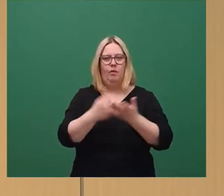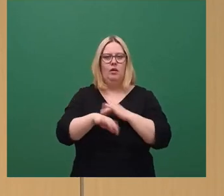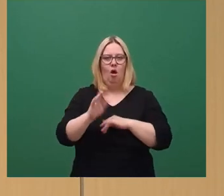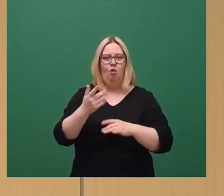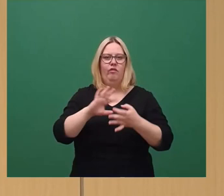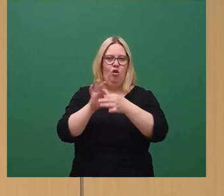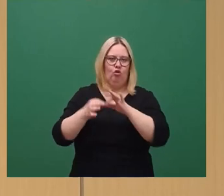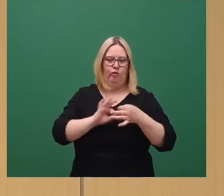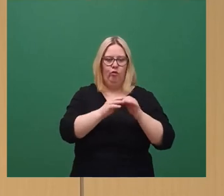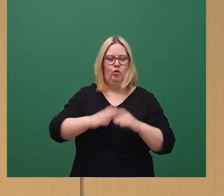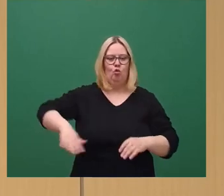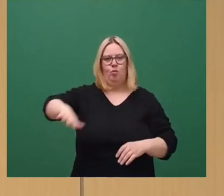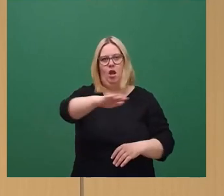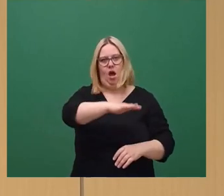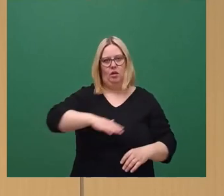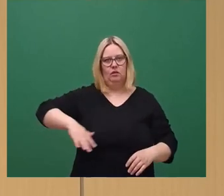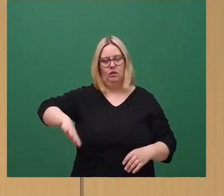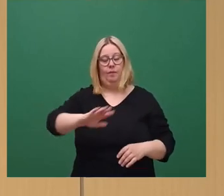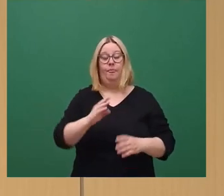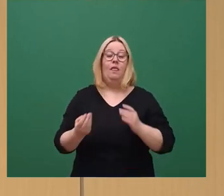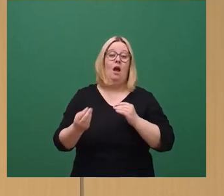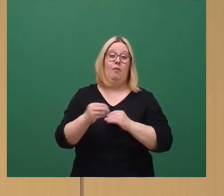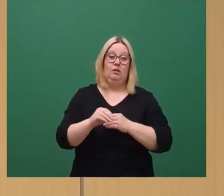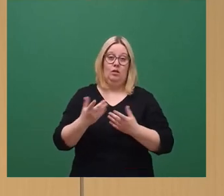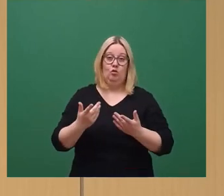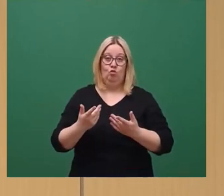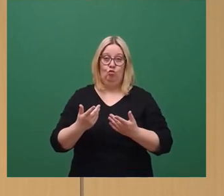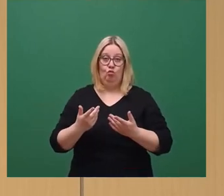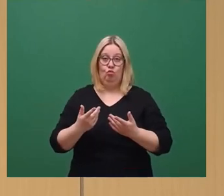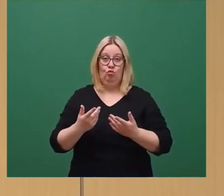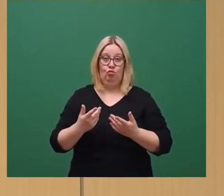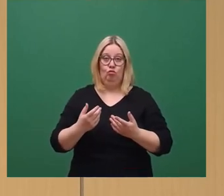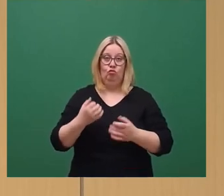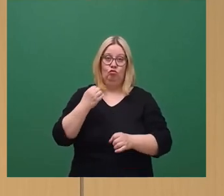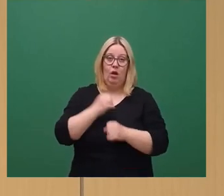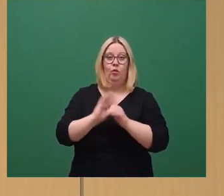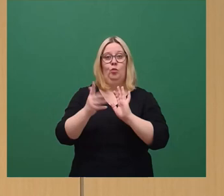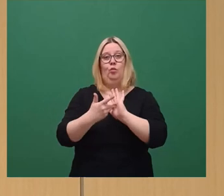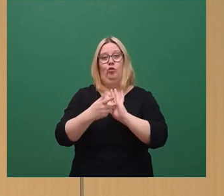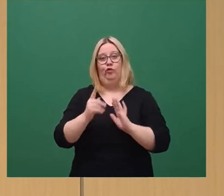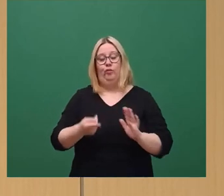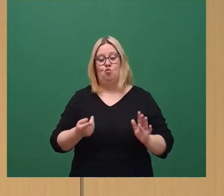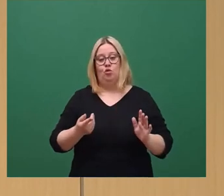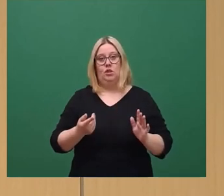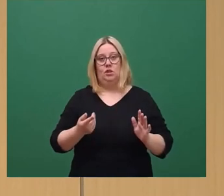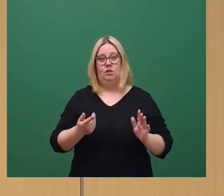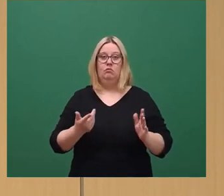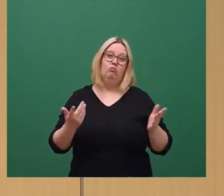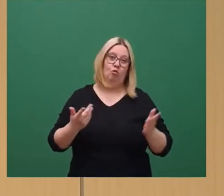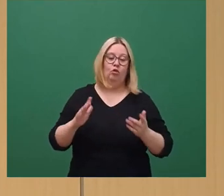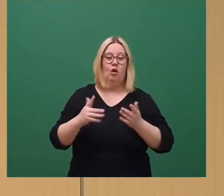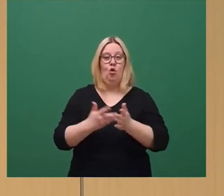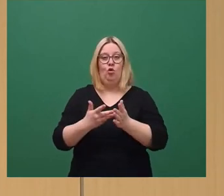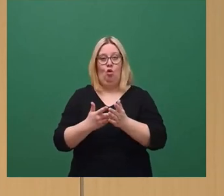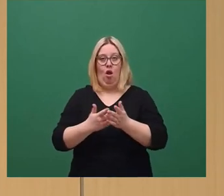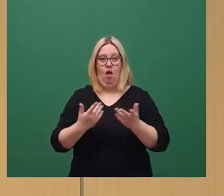Umland. Zugleich muss man aber immer wieder aufs Neue überprüft werden, beziehungsweise kontrolliert werden.